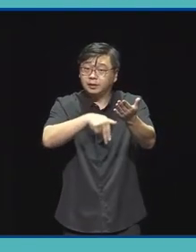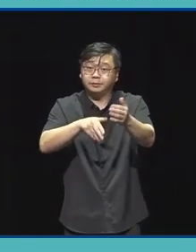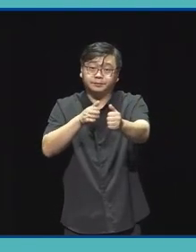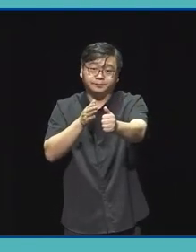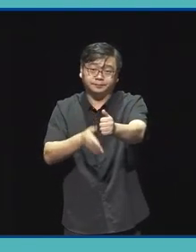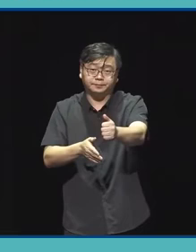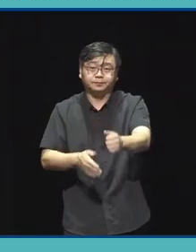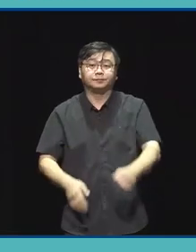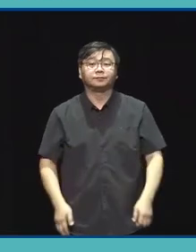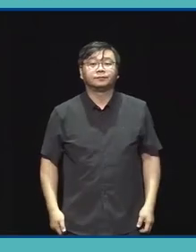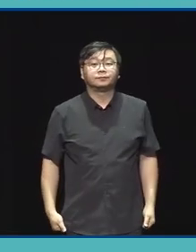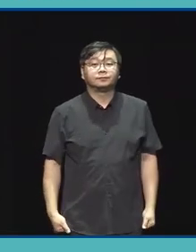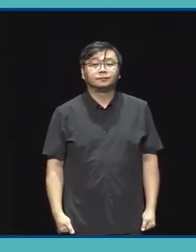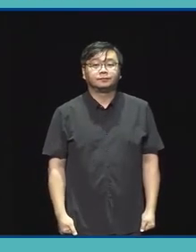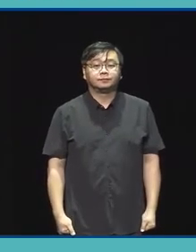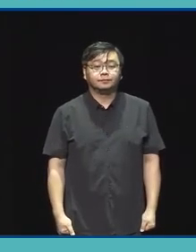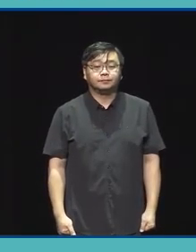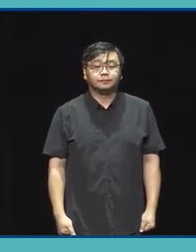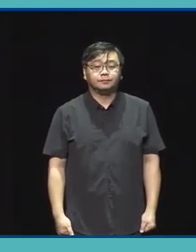한번 확인하여 주십시오